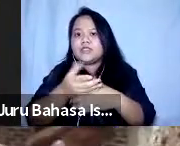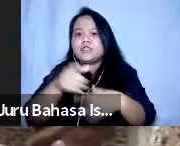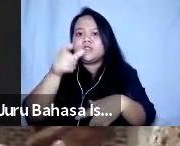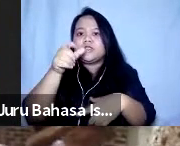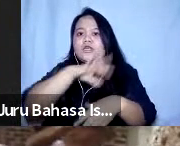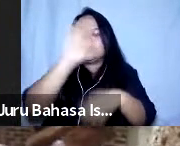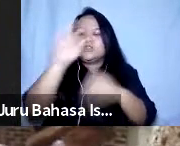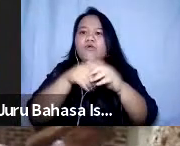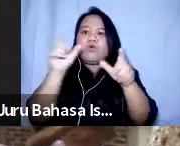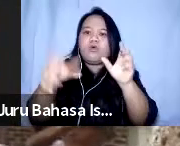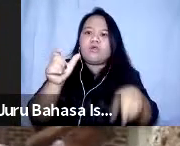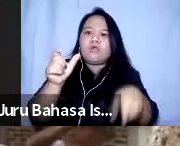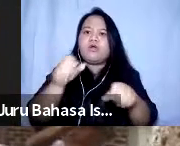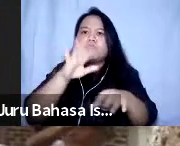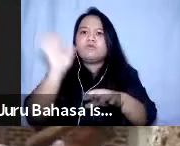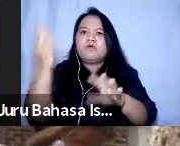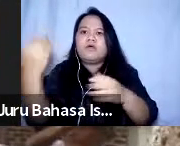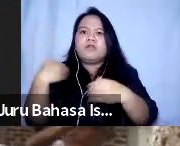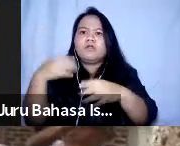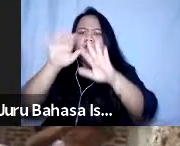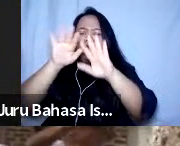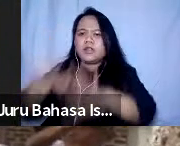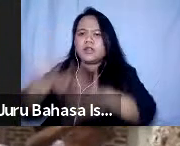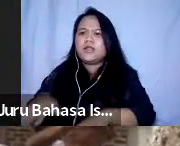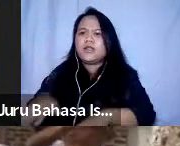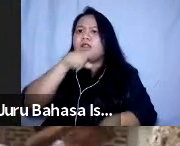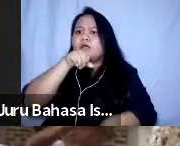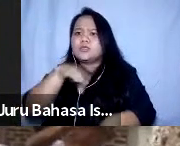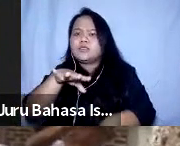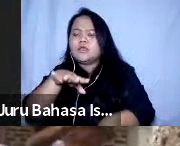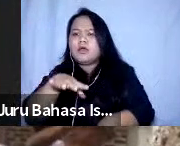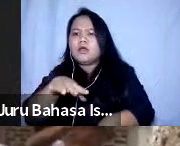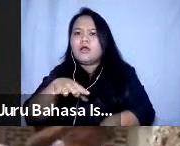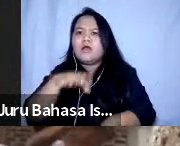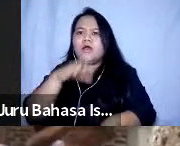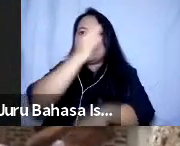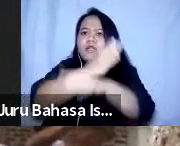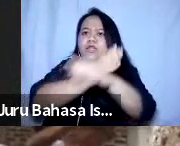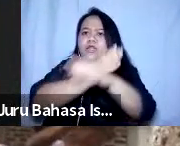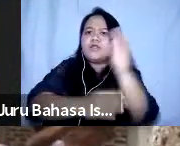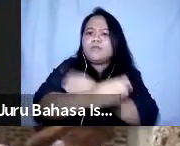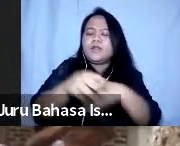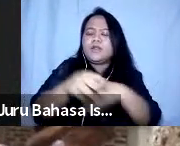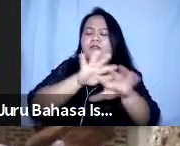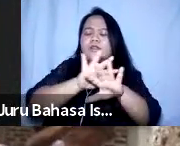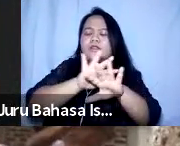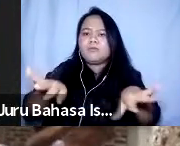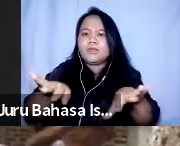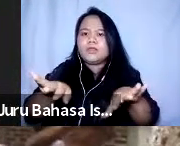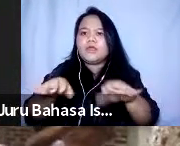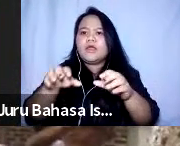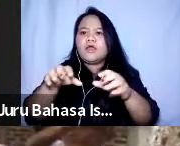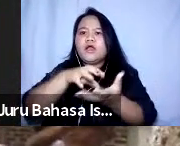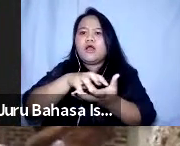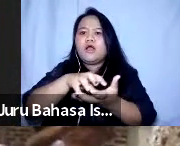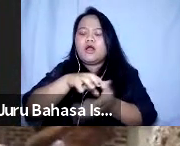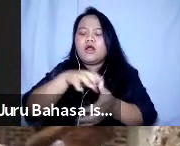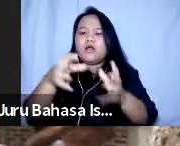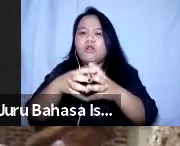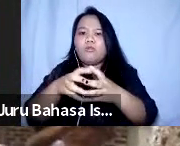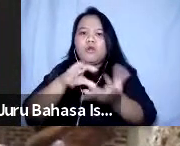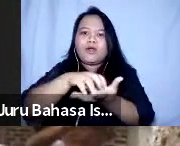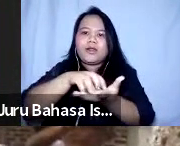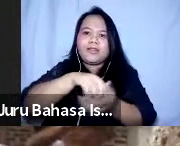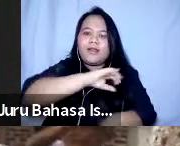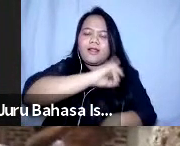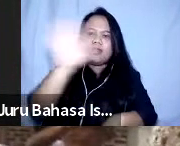tidak ada yang tertinggalkan sebetulnya tidak hanya lansia tidak hanya orang dengan disabilitas tapi kelompok rentantainya begitu Pak Rinto saya